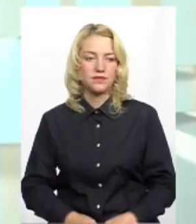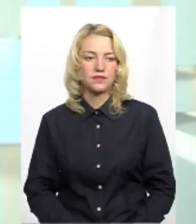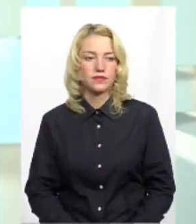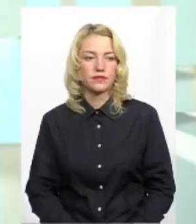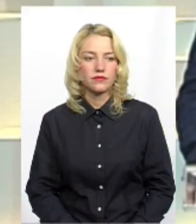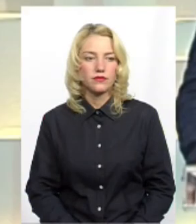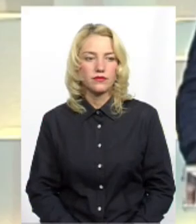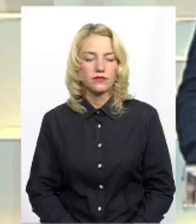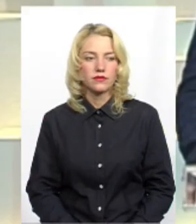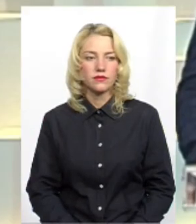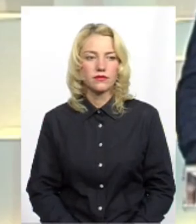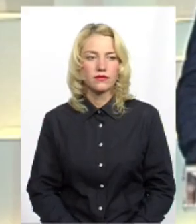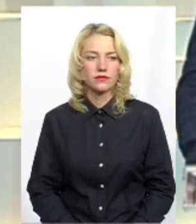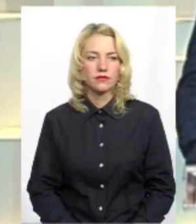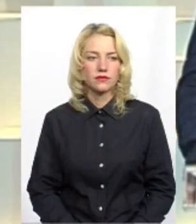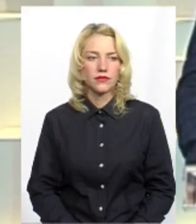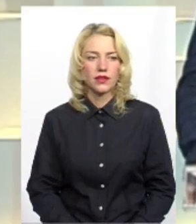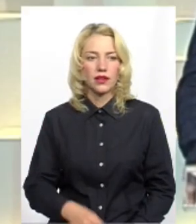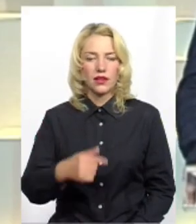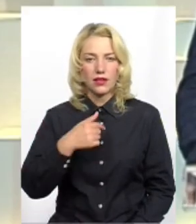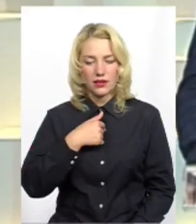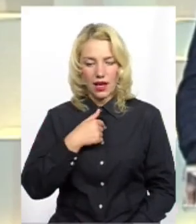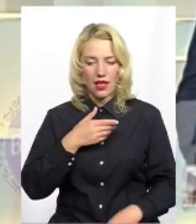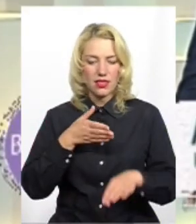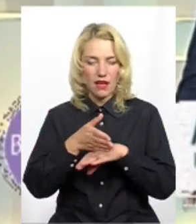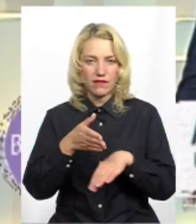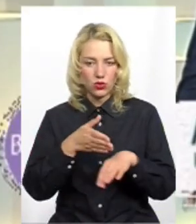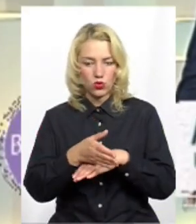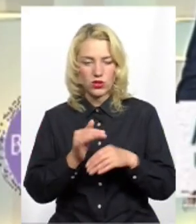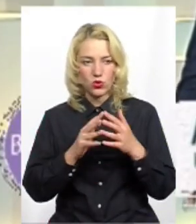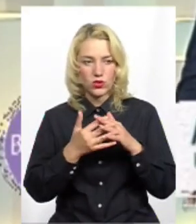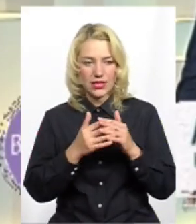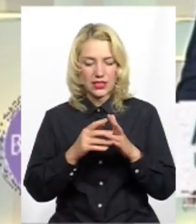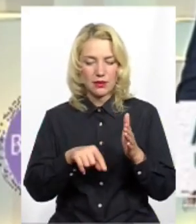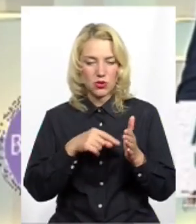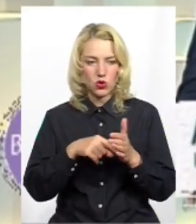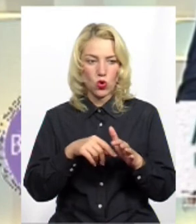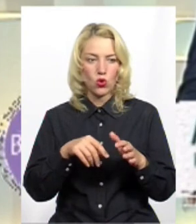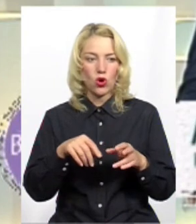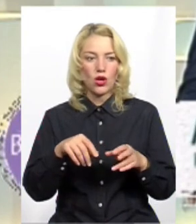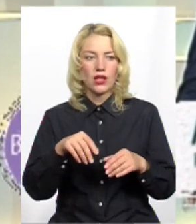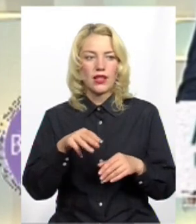в цьому окрузі? Так, я навідуюся в селище міського типу.